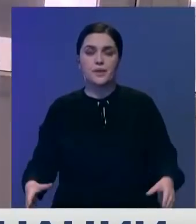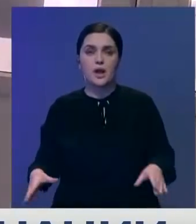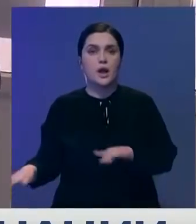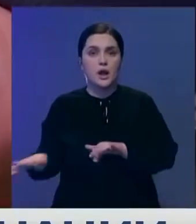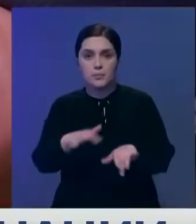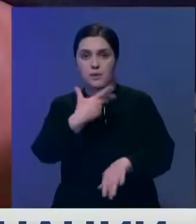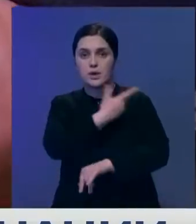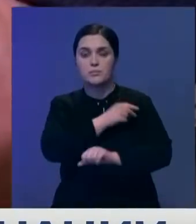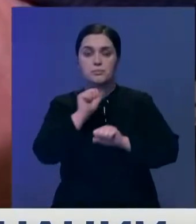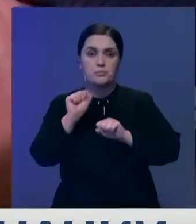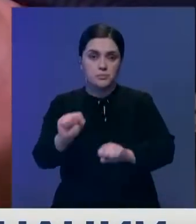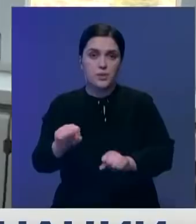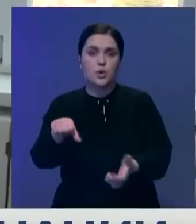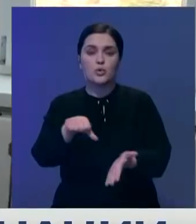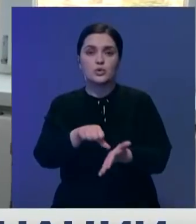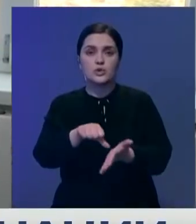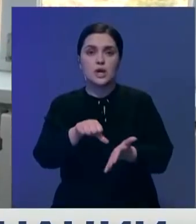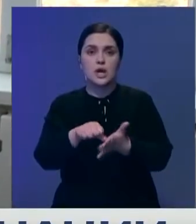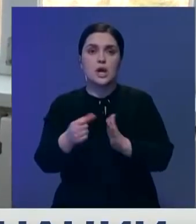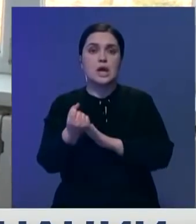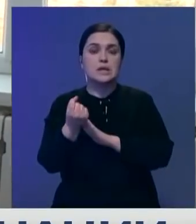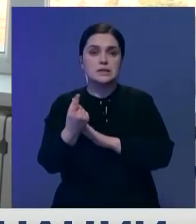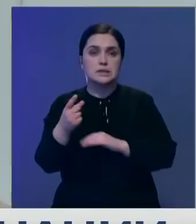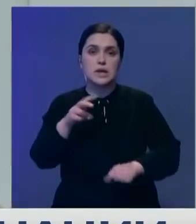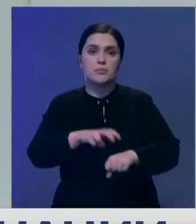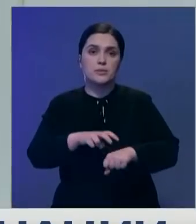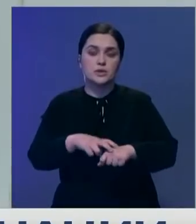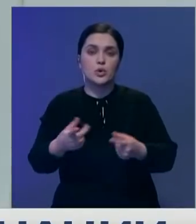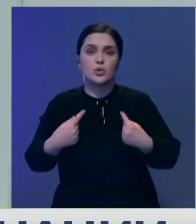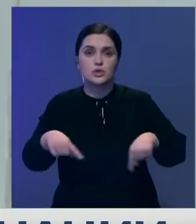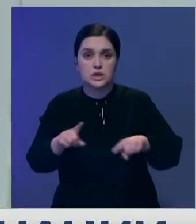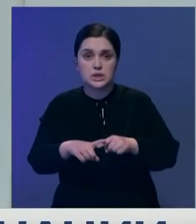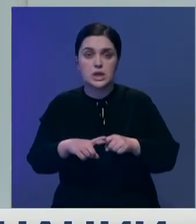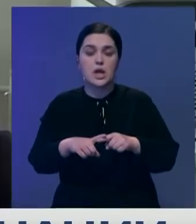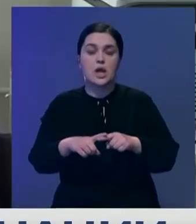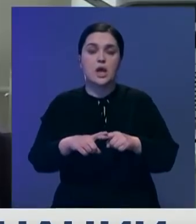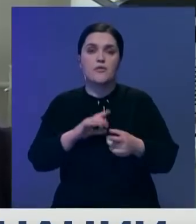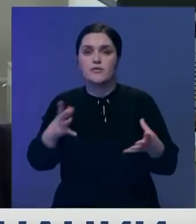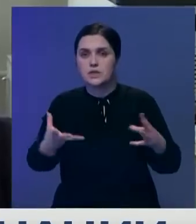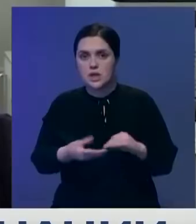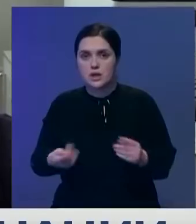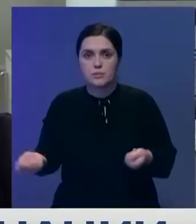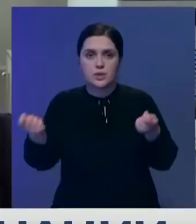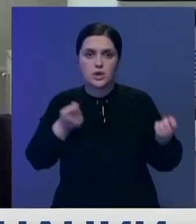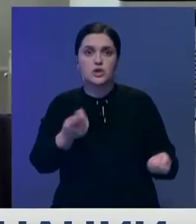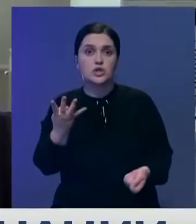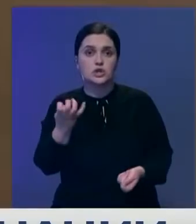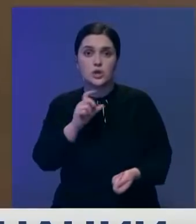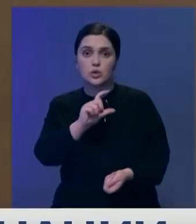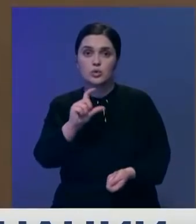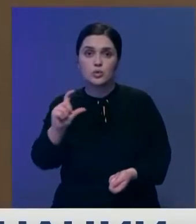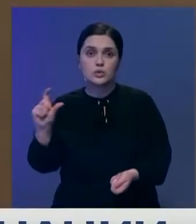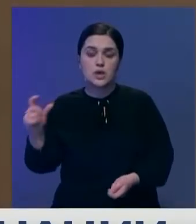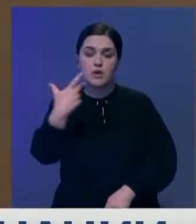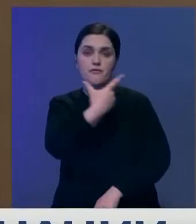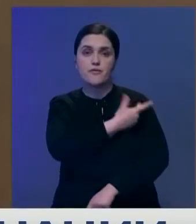иммунизации в Кингенском районе участвует 11 медицинских учреждений. В целом же в регион было доставлено 400 доз вакцины. Первыми